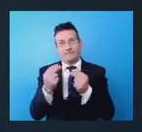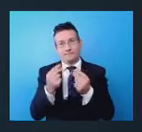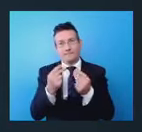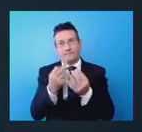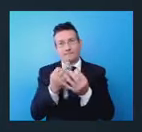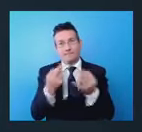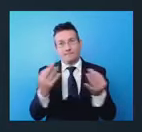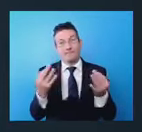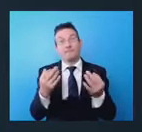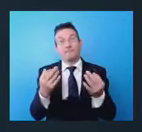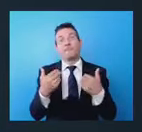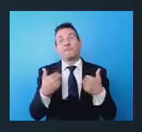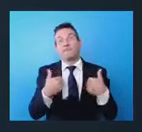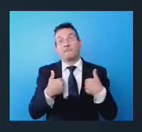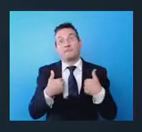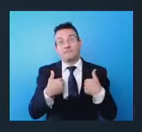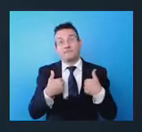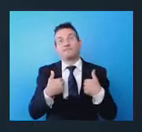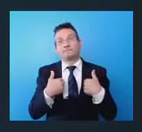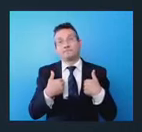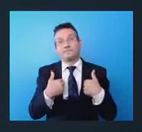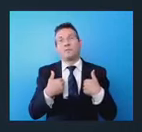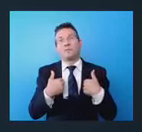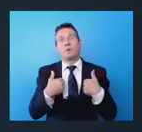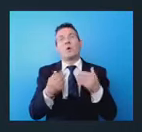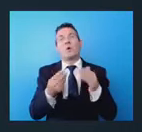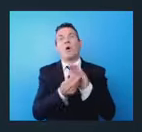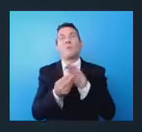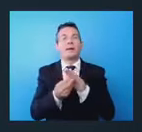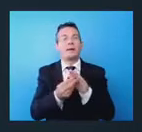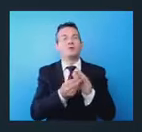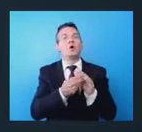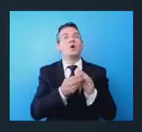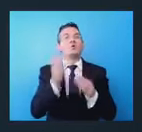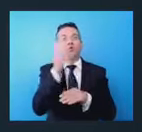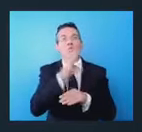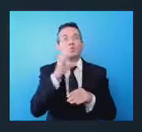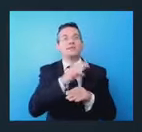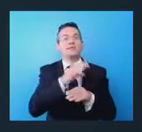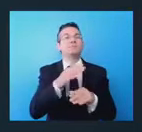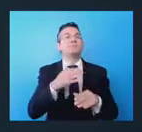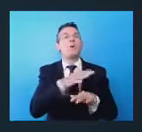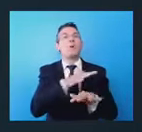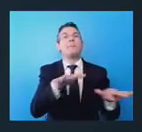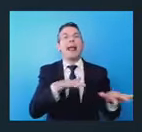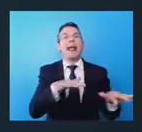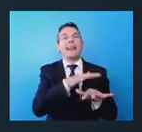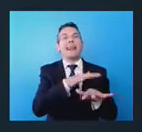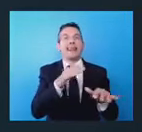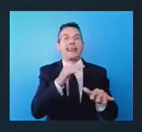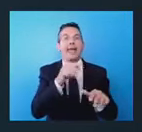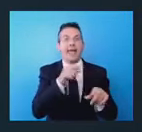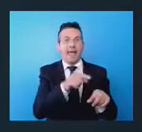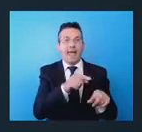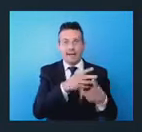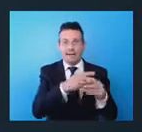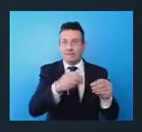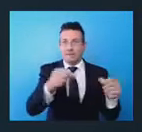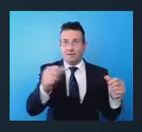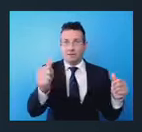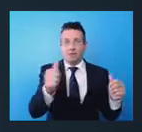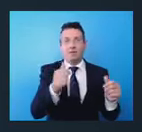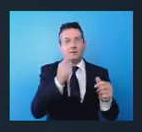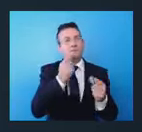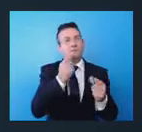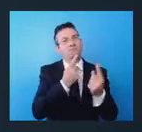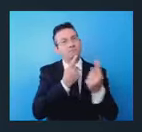io ho contratto agli operatori ad esempio del turismo balneare, più volte ci siamo confrontati, ci sono ripeto problematiche che devono